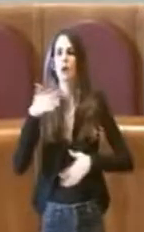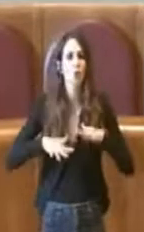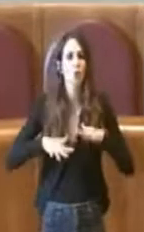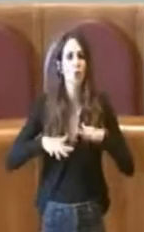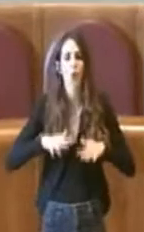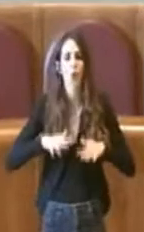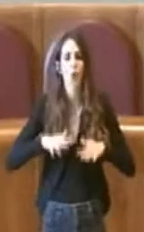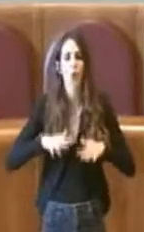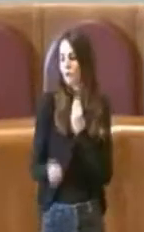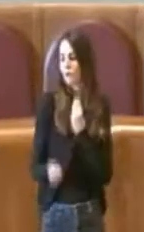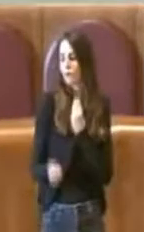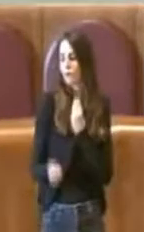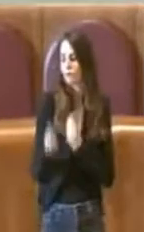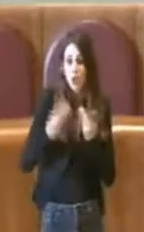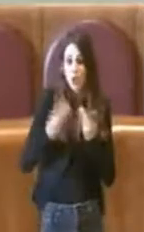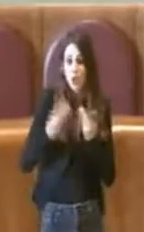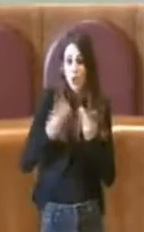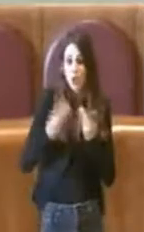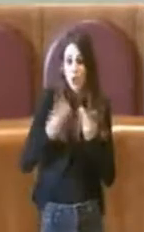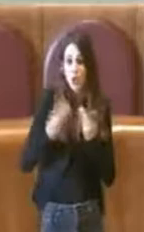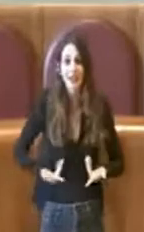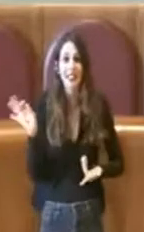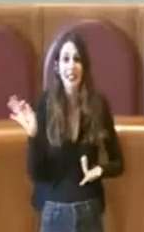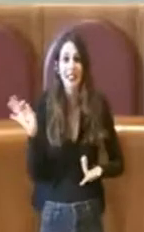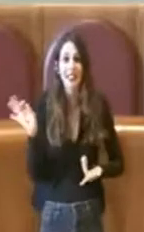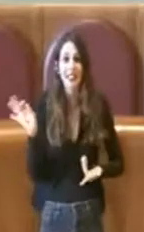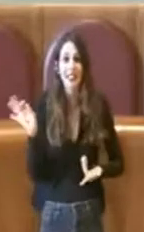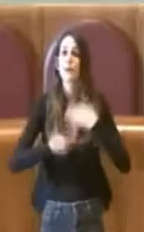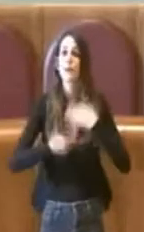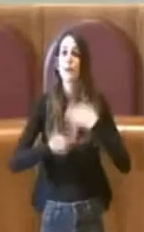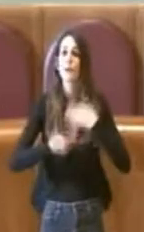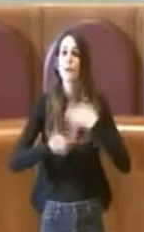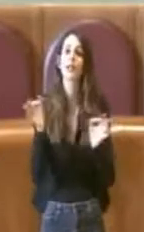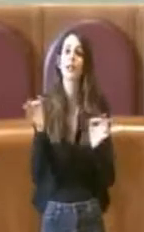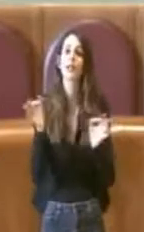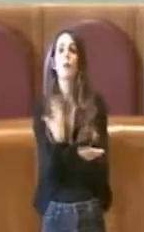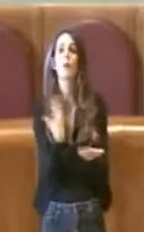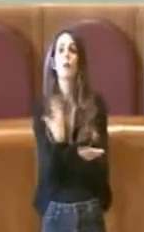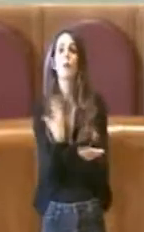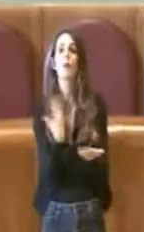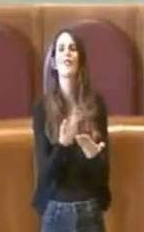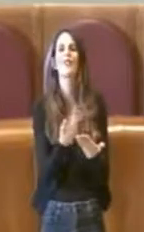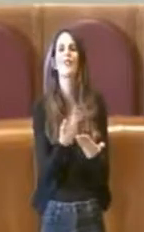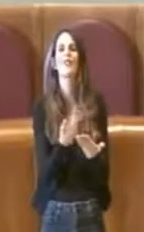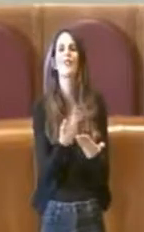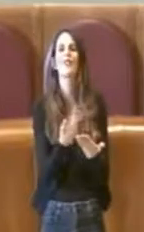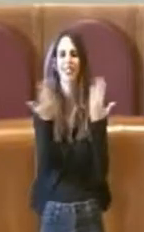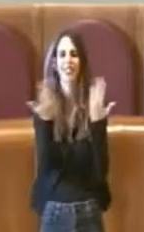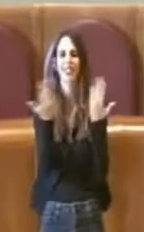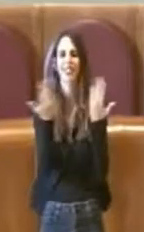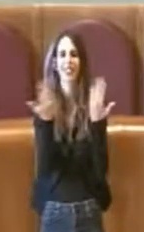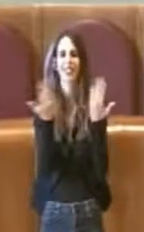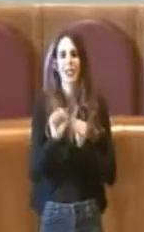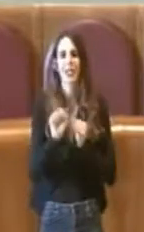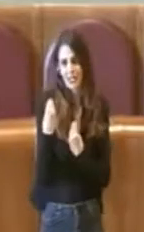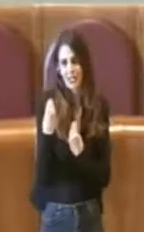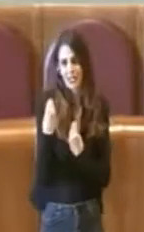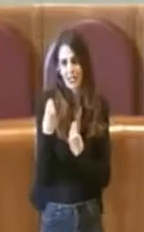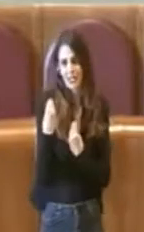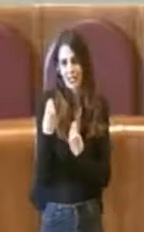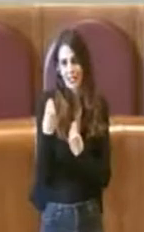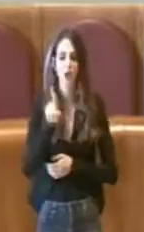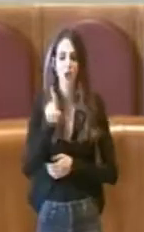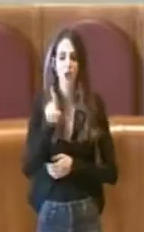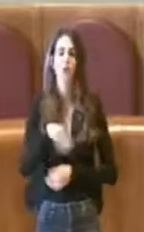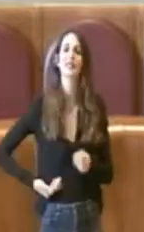chiari tutti gli aspetti dei procedimenti e dei provvedimenti in esame. Così ha fatto la consigliera Guerrini, che anch'io